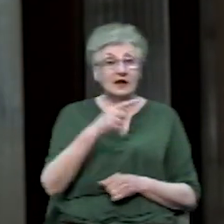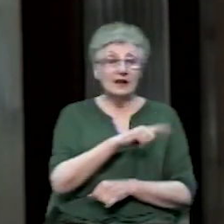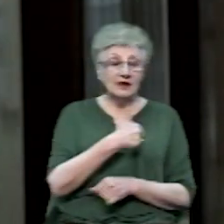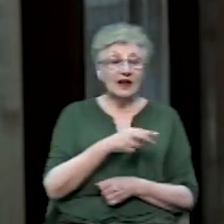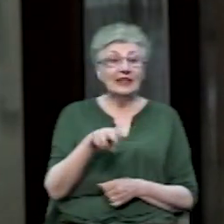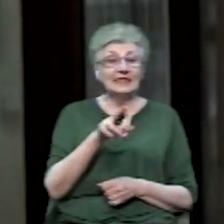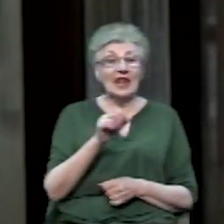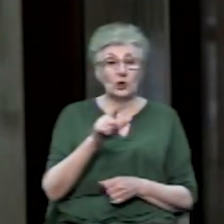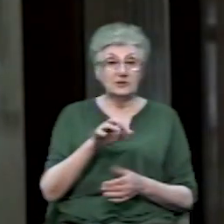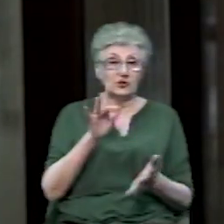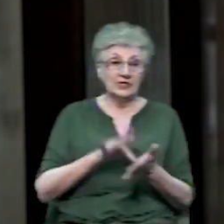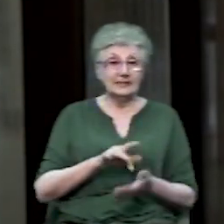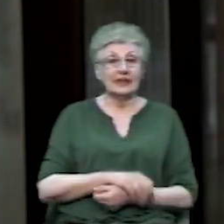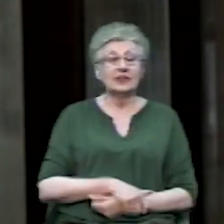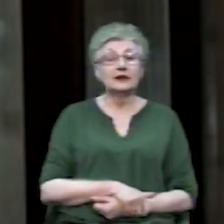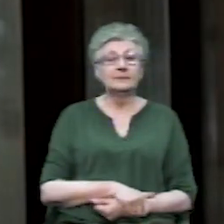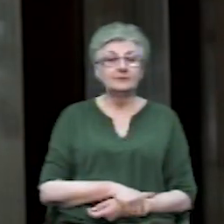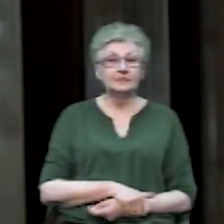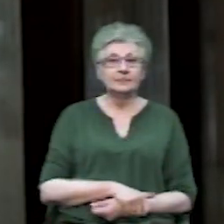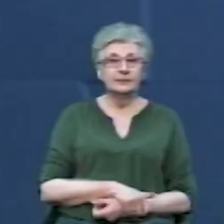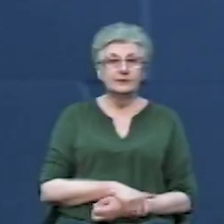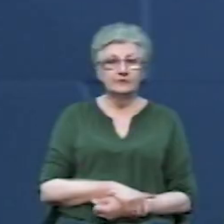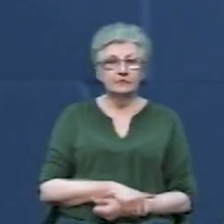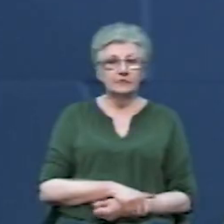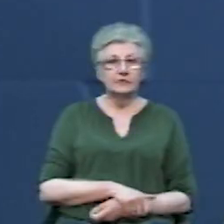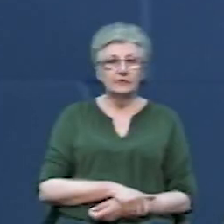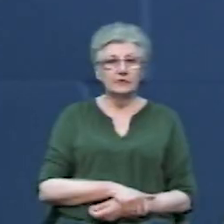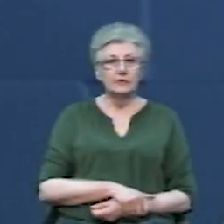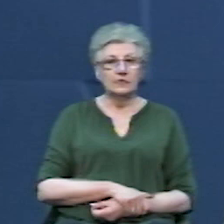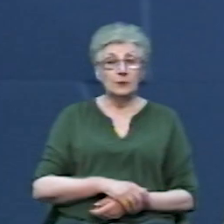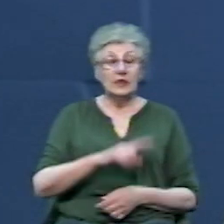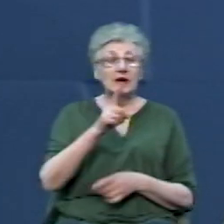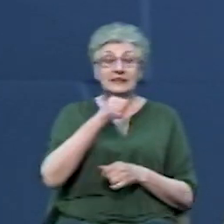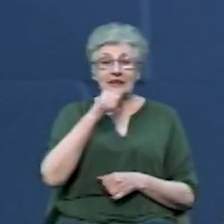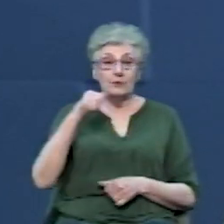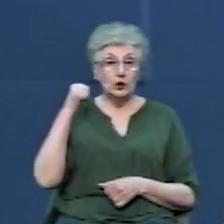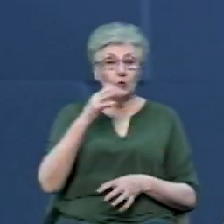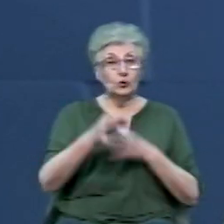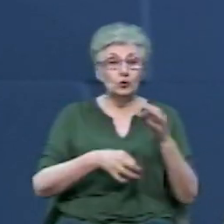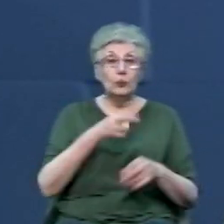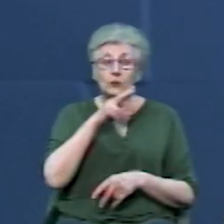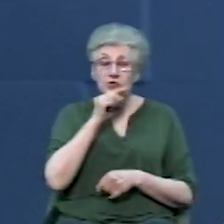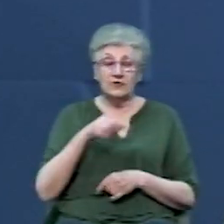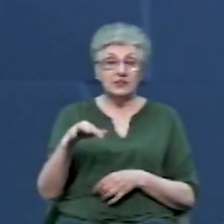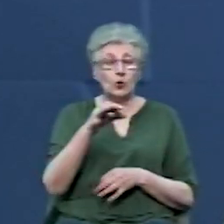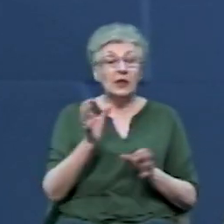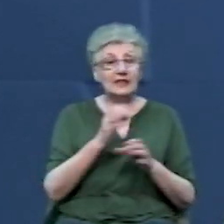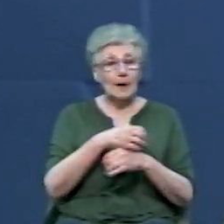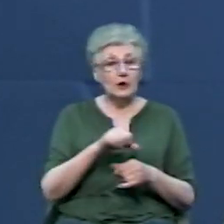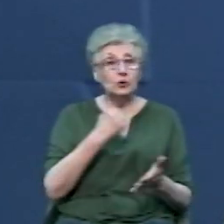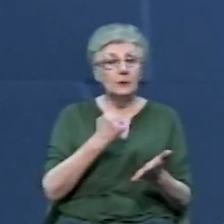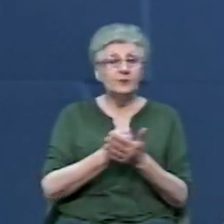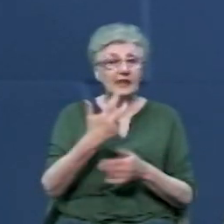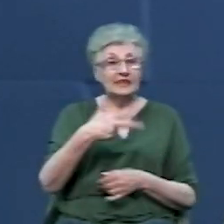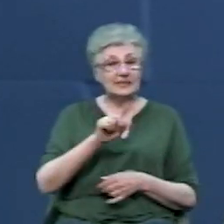Тенасійчук, Володимир Дорож. Новини на Суспільному. За минулу добу у Чернівецькій області лабораторно підтвердили 31